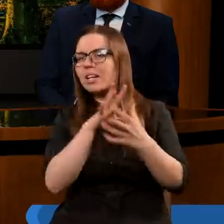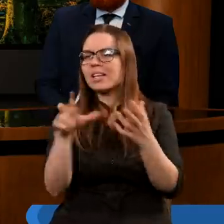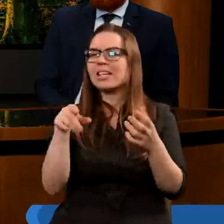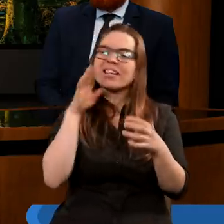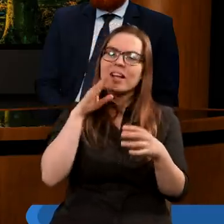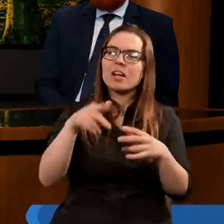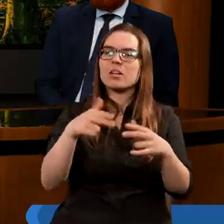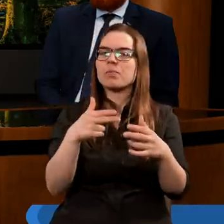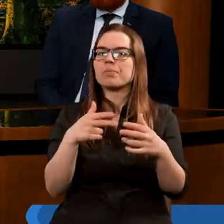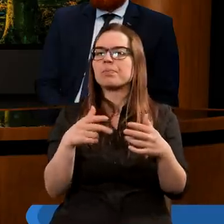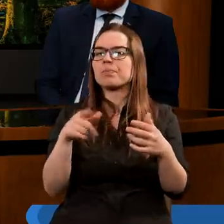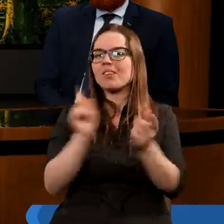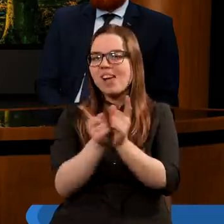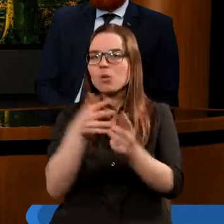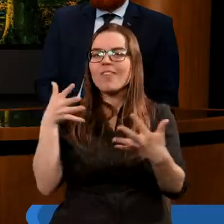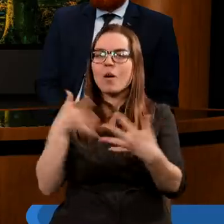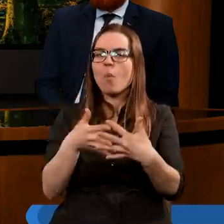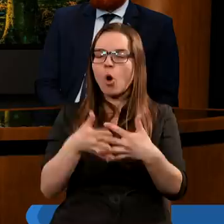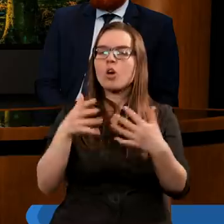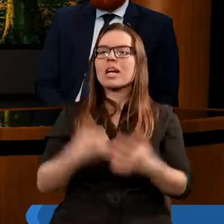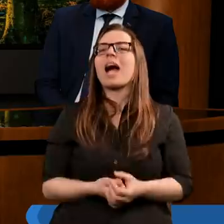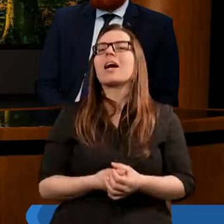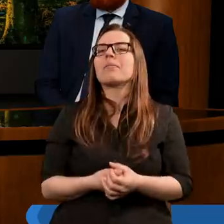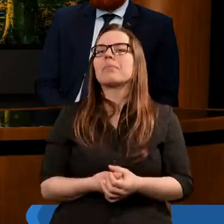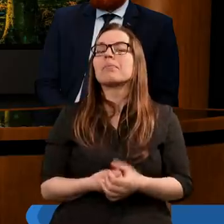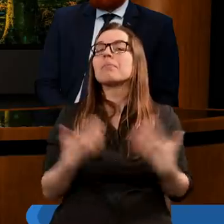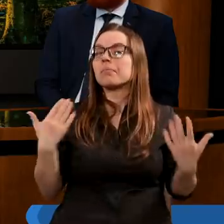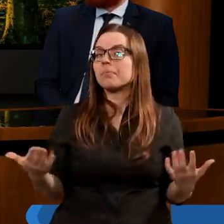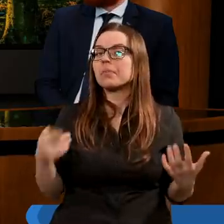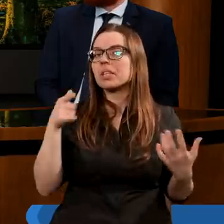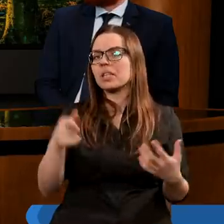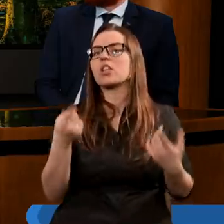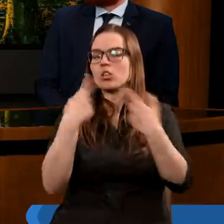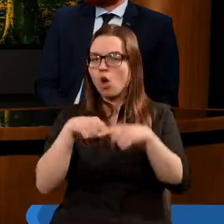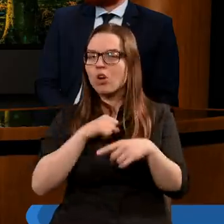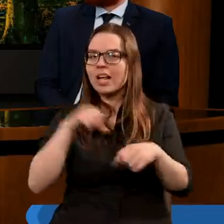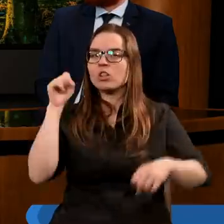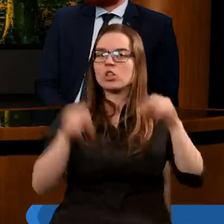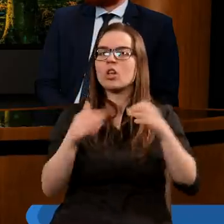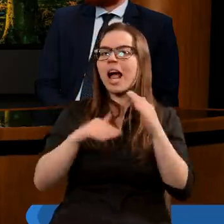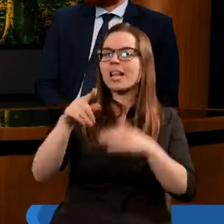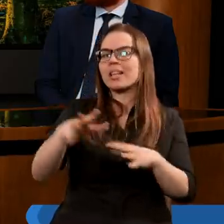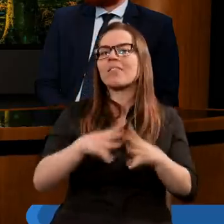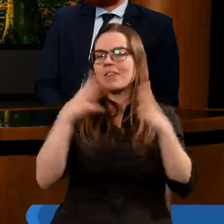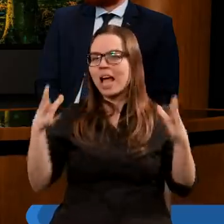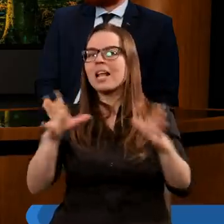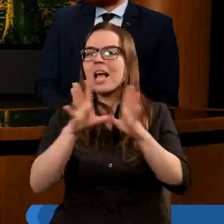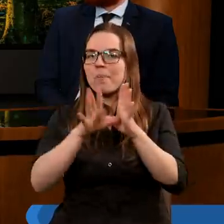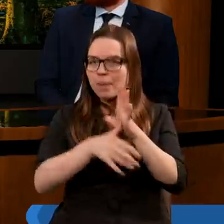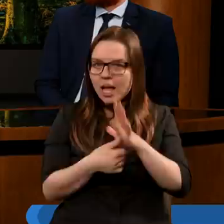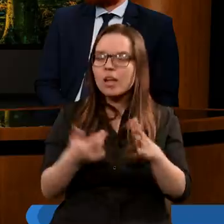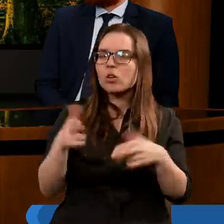zwierzęcia ziemi, czy też fałszowego proroka. I dokonał się sąd nad tym wielkim miastem,